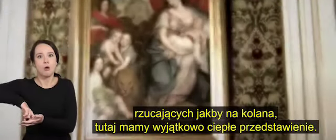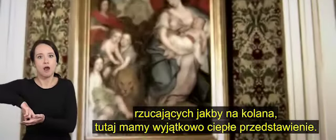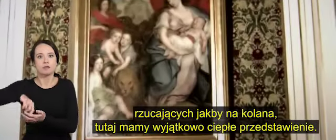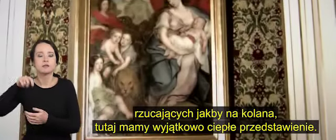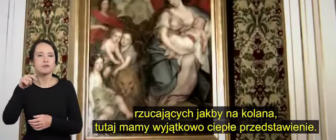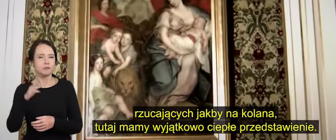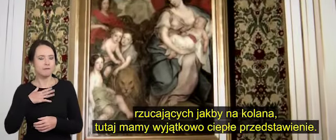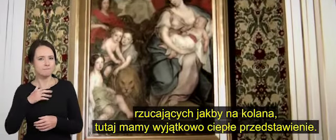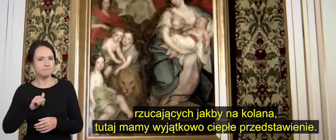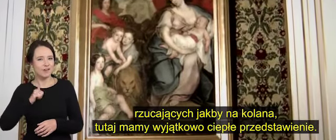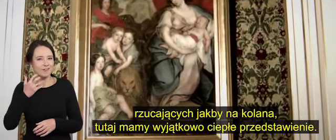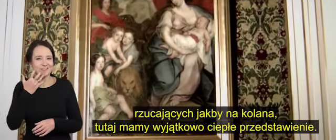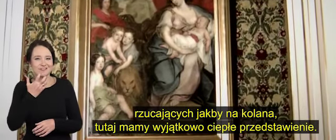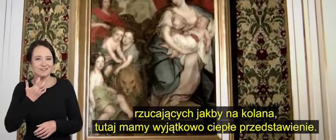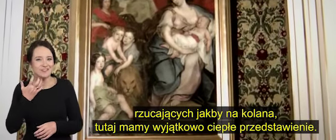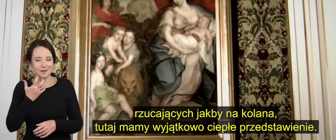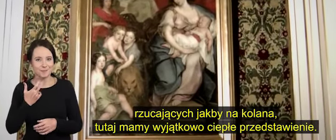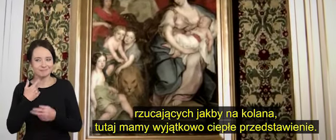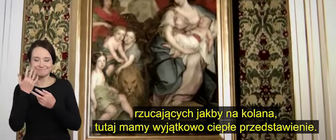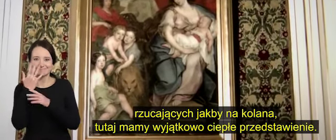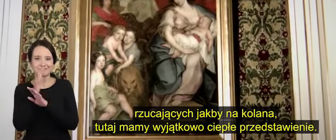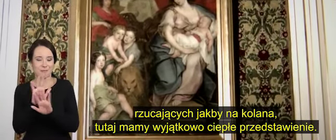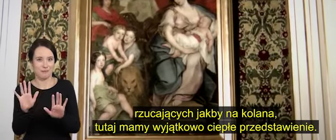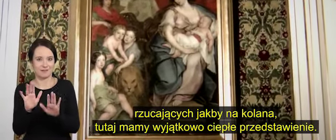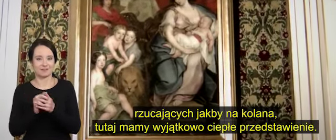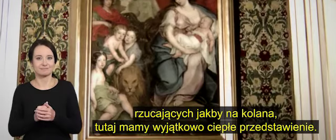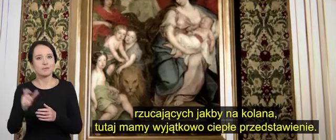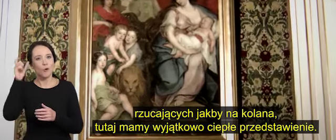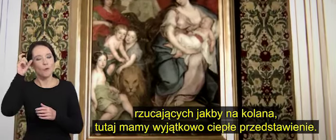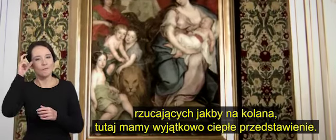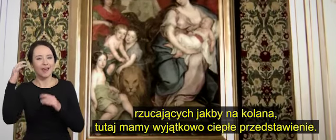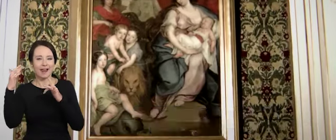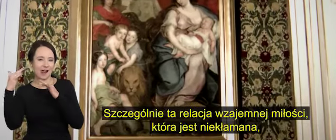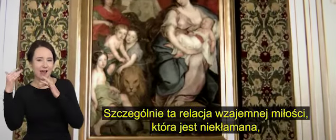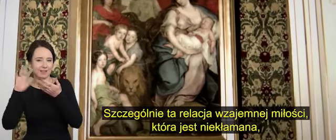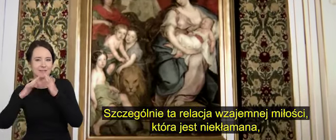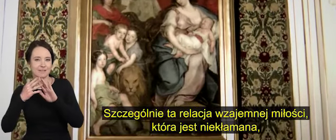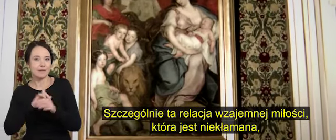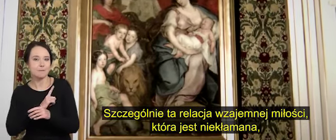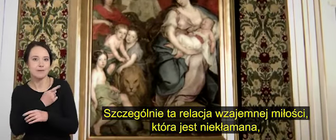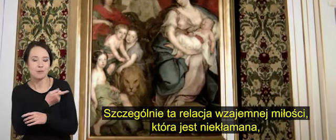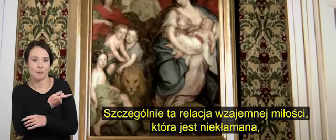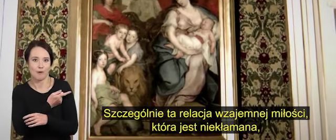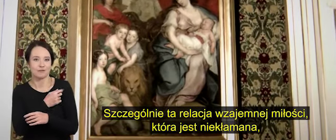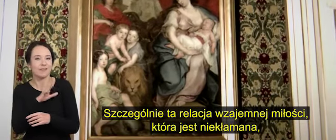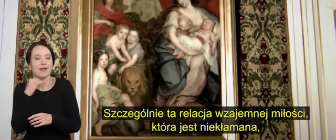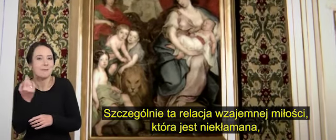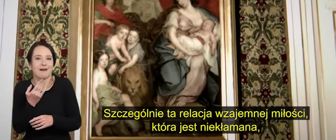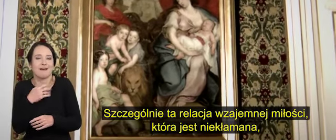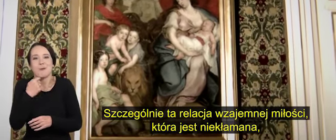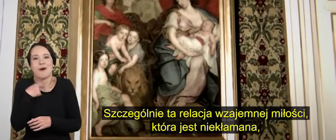rzucających jakby na kolana, tutaj mamy wyjątkowo ciepłe przedstawienie. Szczególnie ta